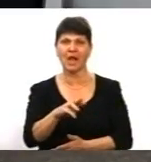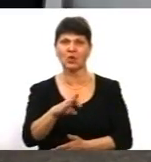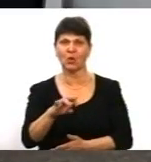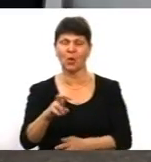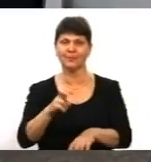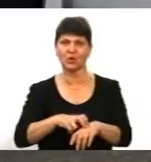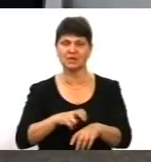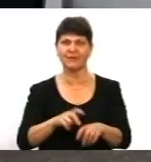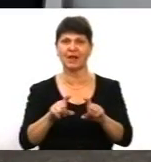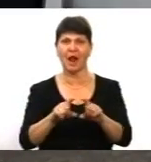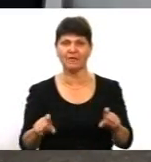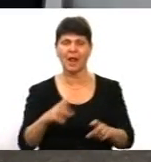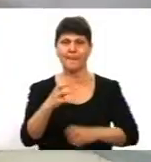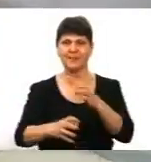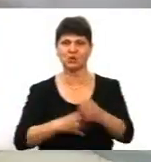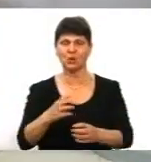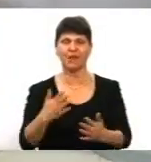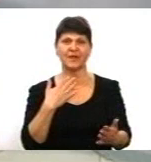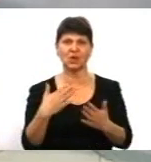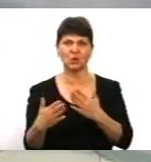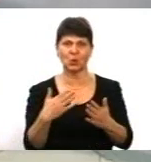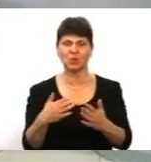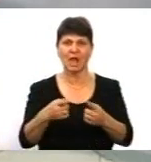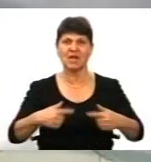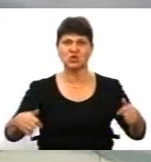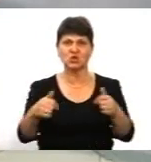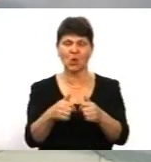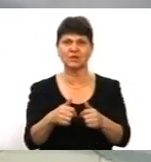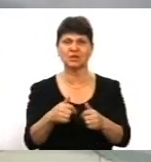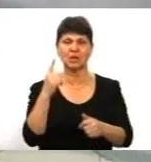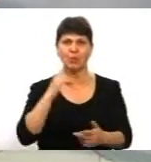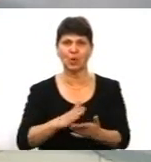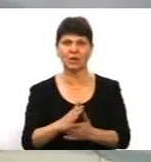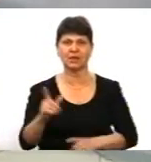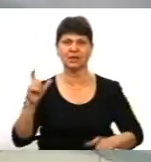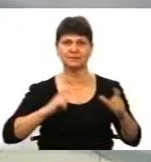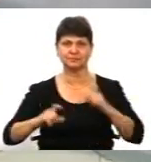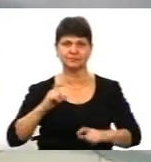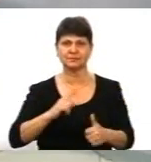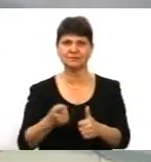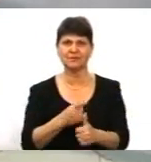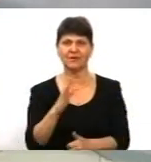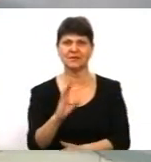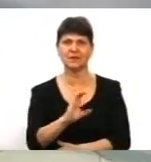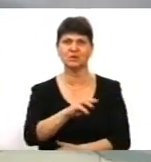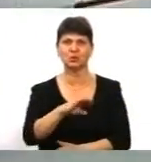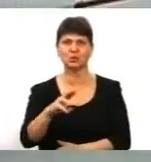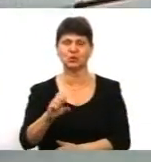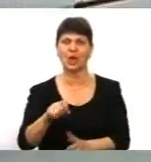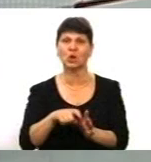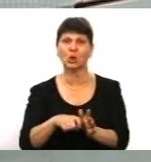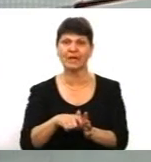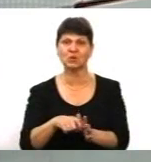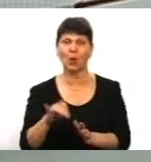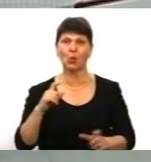кафедри міжнародних відносин і зовнішньої політики Донецького університету імені Василя Стусо Юрією Теміровим. Вітаю